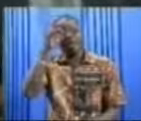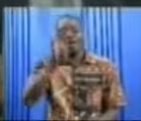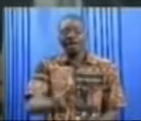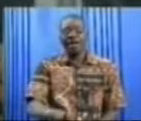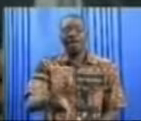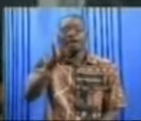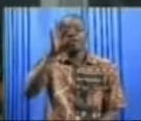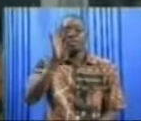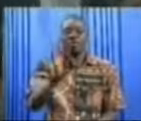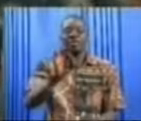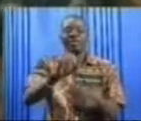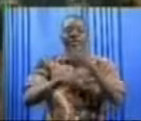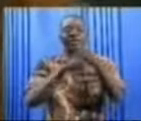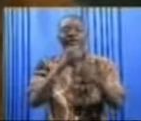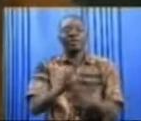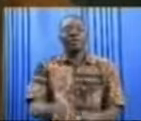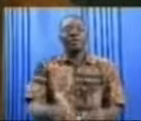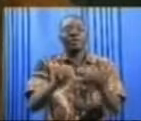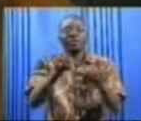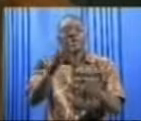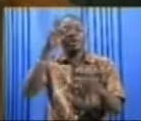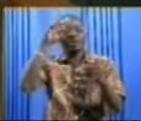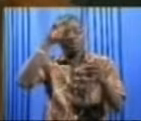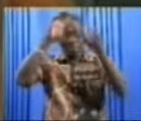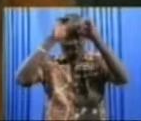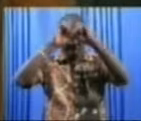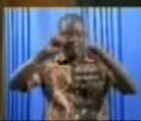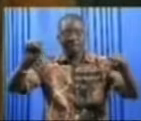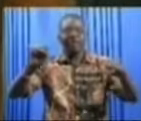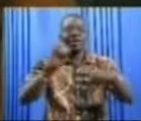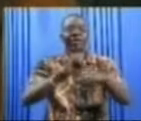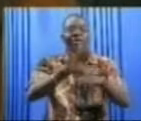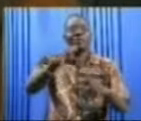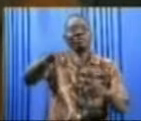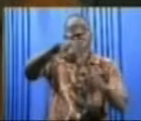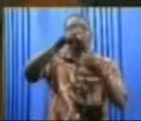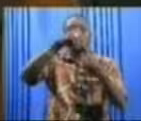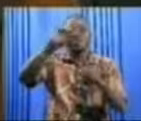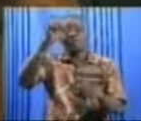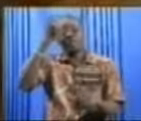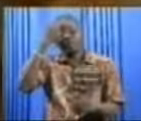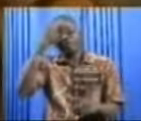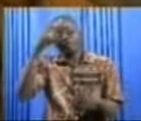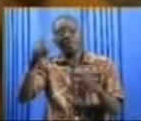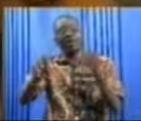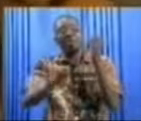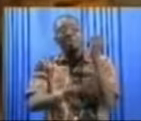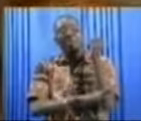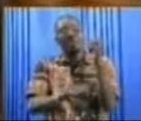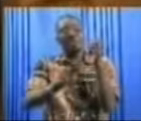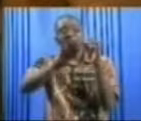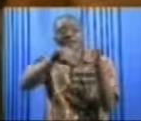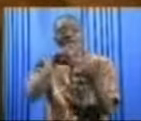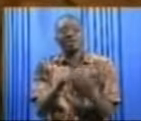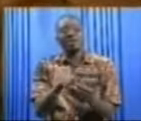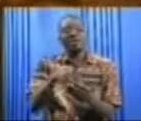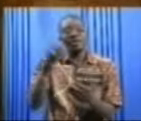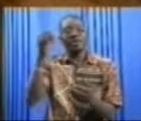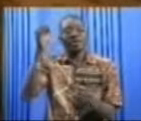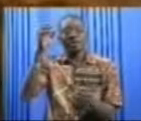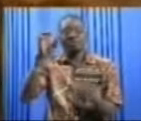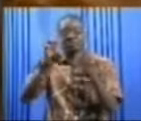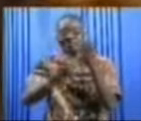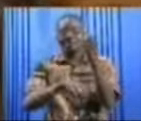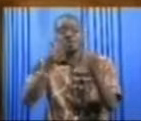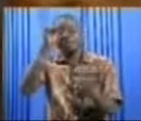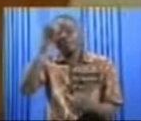ans, nommé par le président Keïta, était jusque-là conseiller spécial du gouverneur de la Banque centrale des États de l'Afrique de l'Ouest. Un